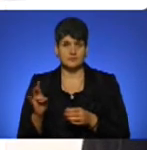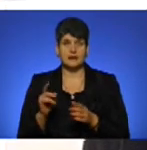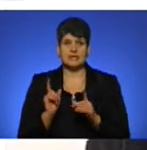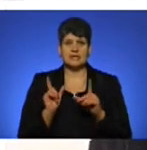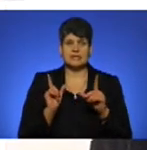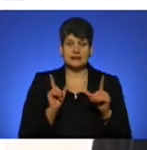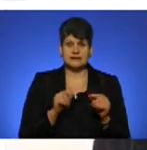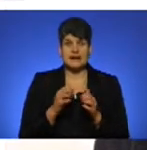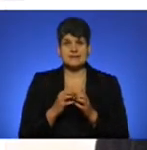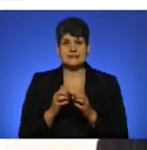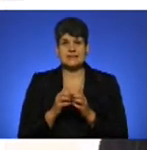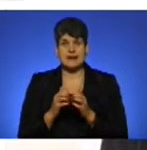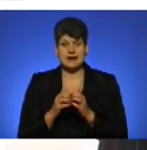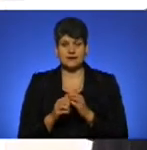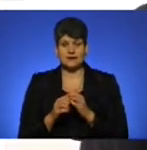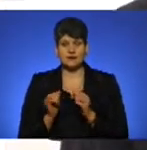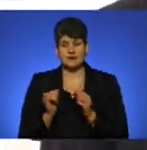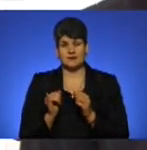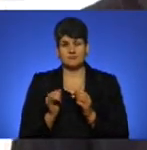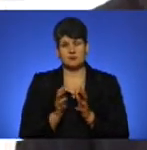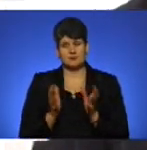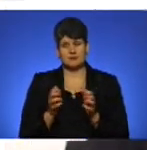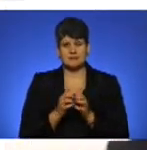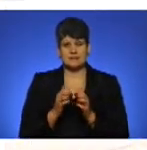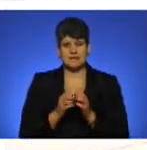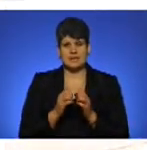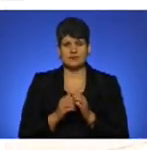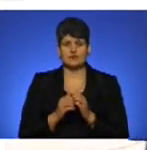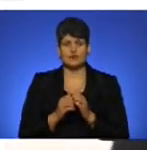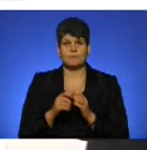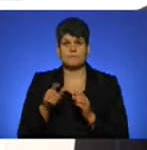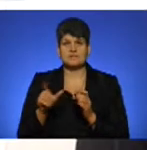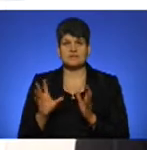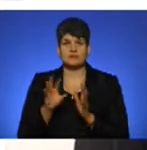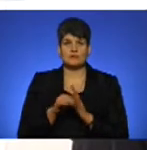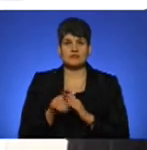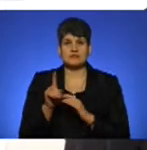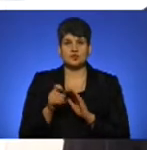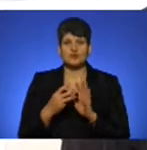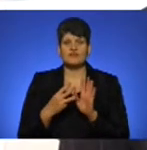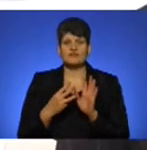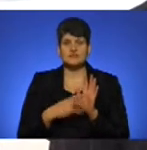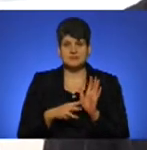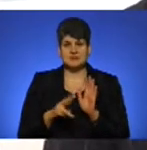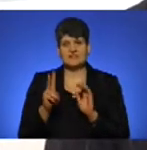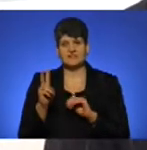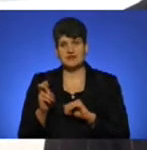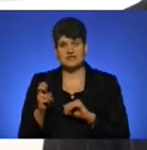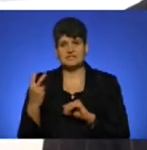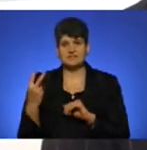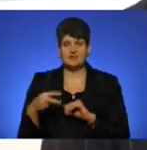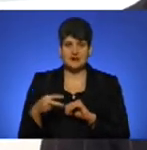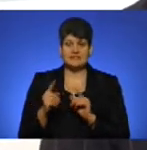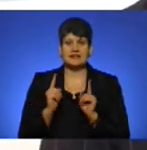середнього і переважно середнього пасажирів в місту. Це 180, 220, навіть